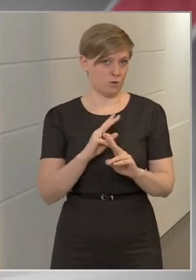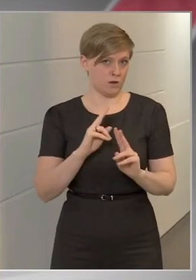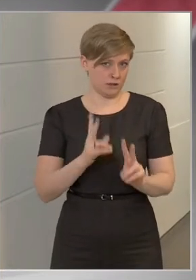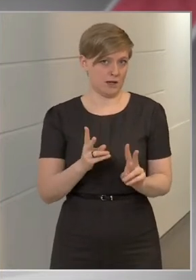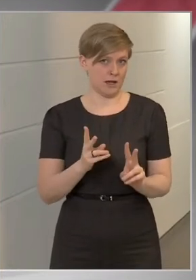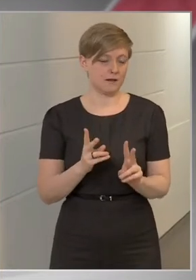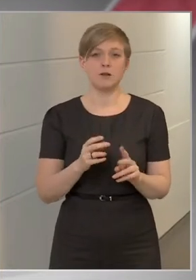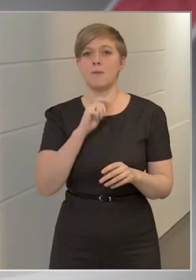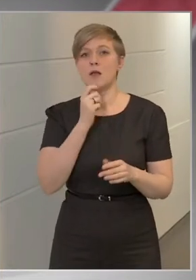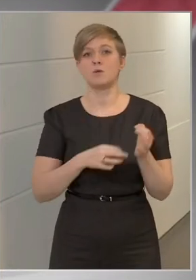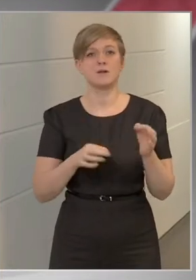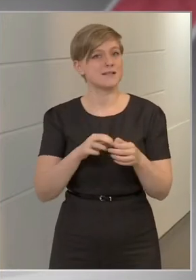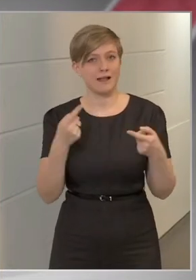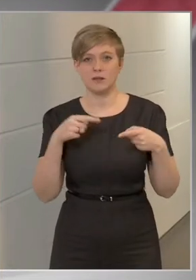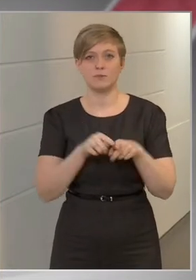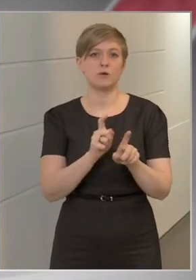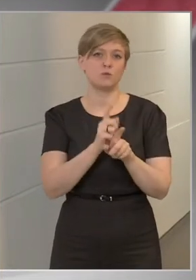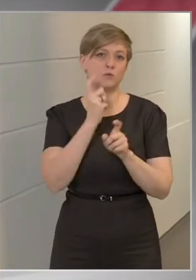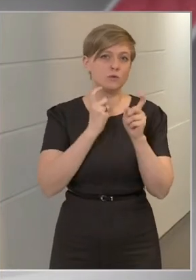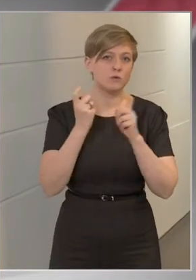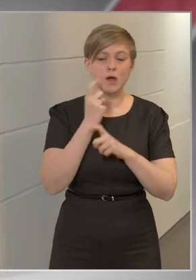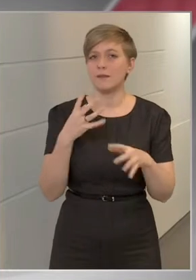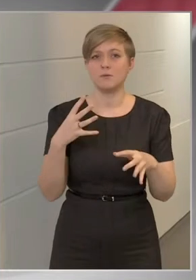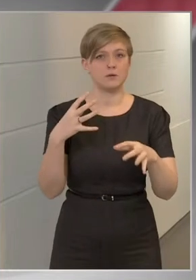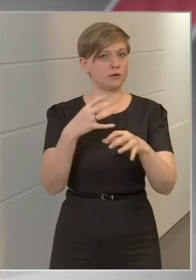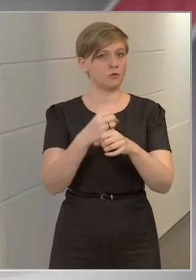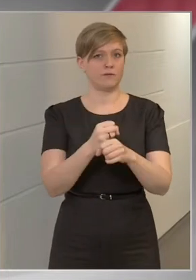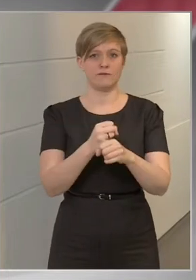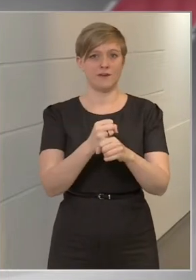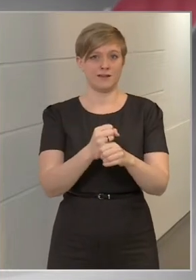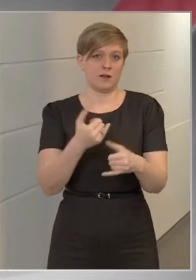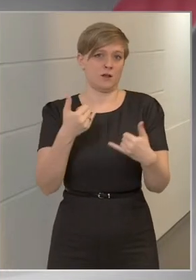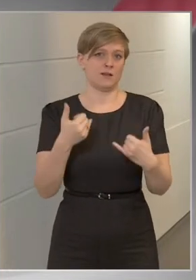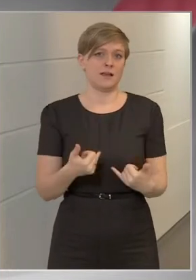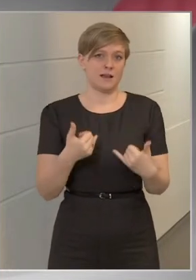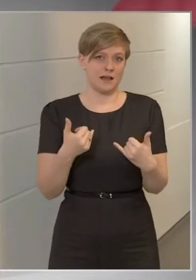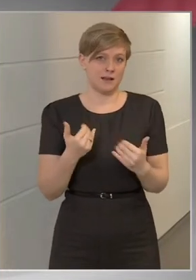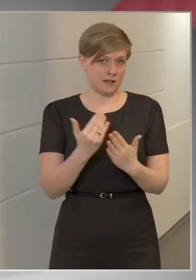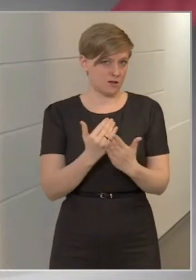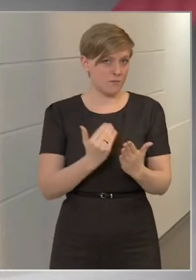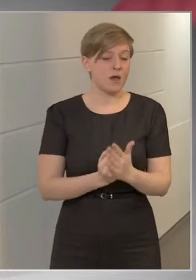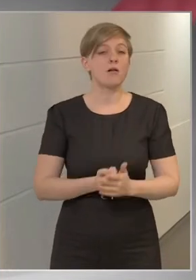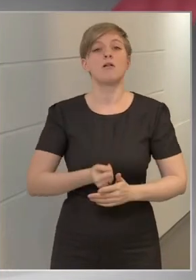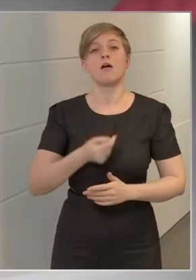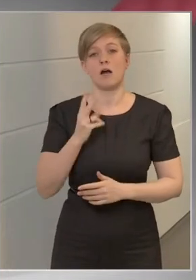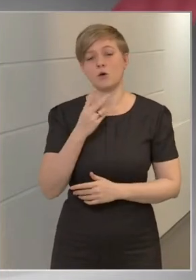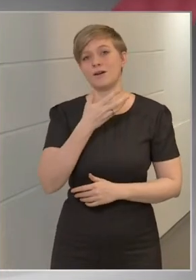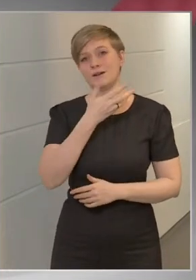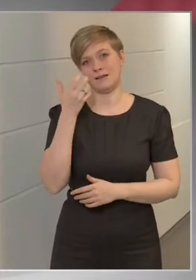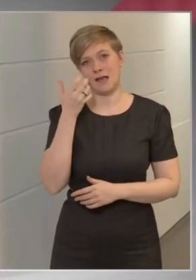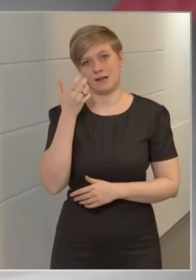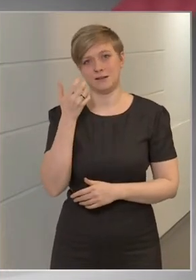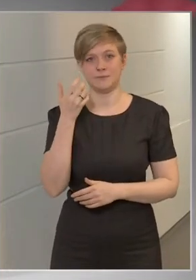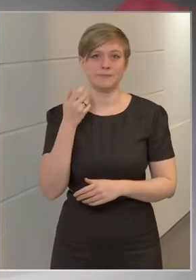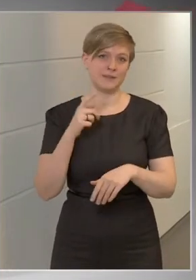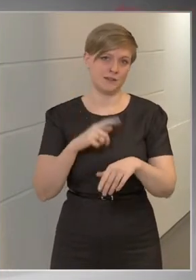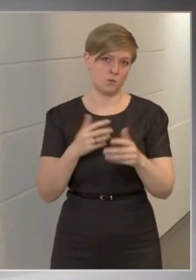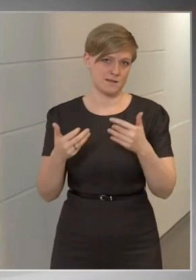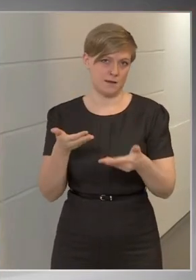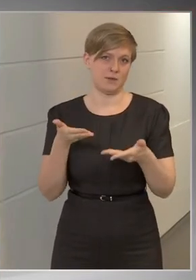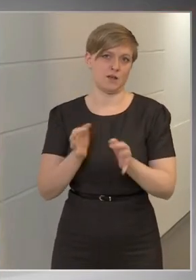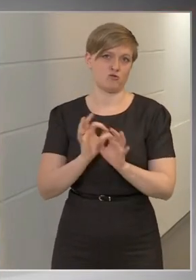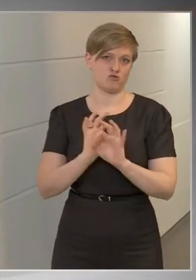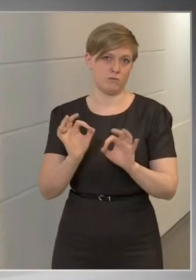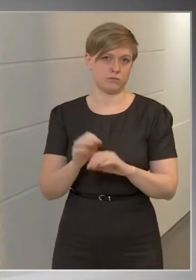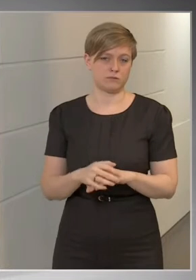Magyarország egyértelműen úgy gondolja, hogyha nem tartjuk fenn a jelenlegi szabályokat, akkor a nyári időszámítás a jobb.